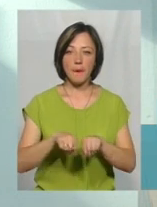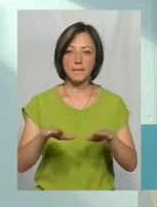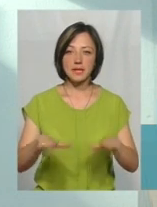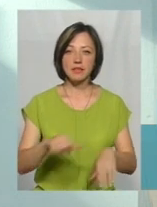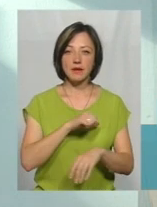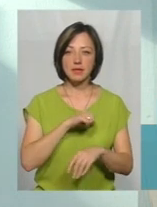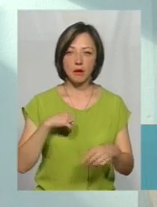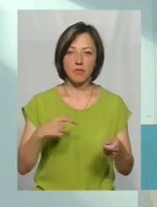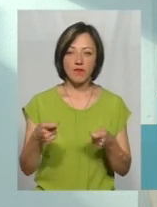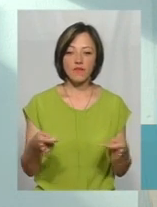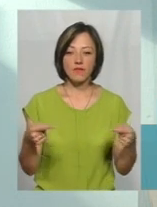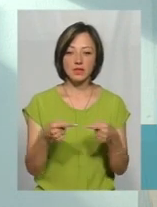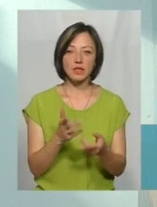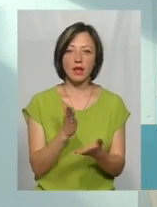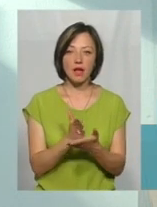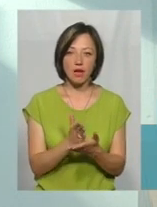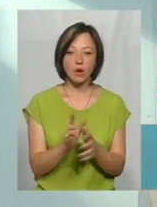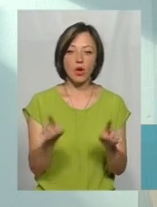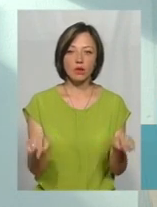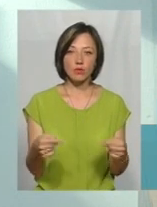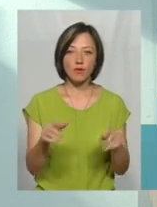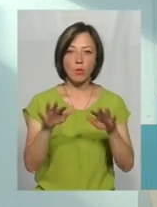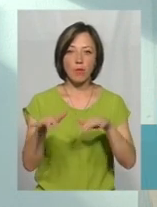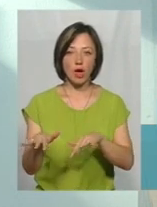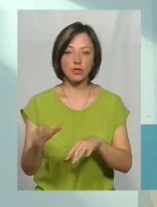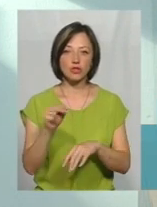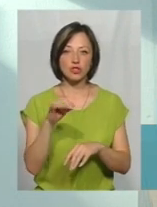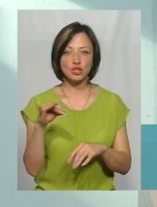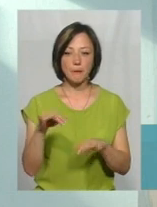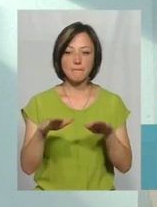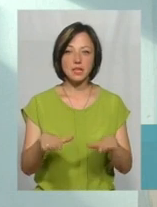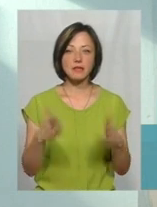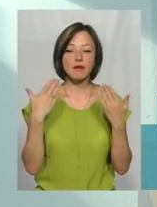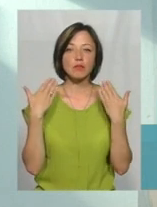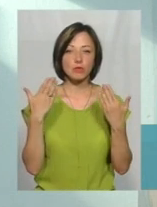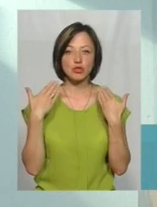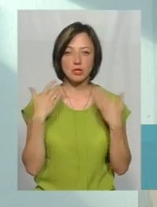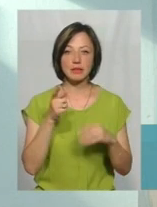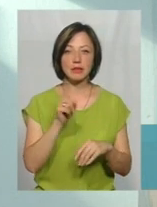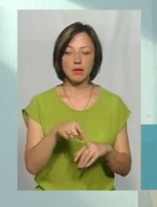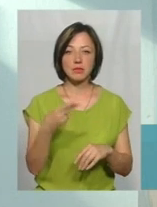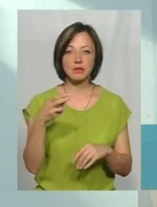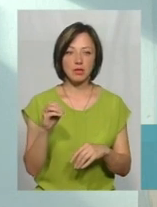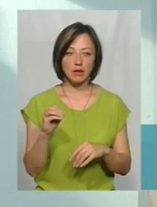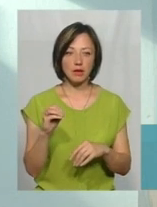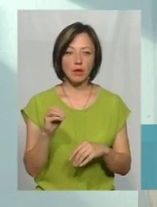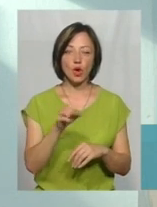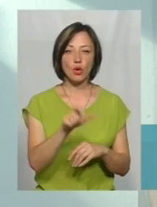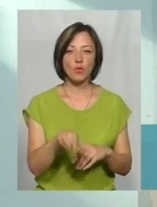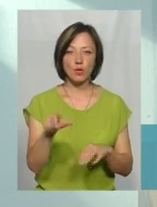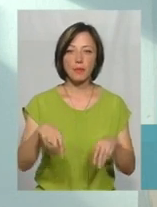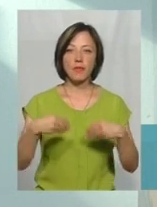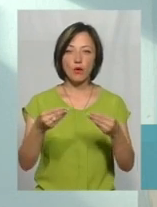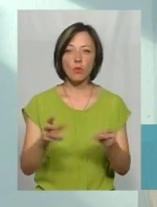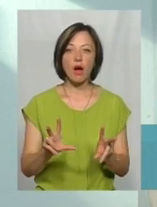визначено наявність організованого пляжу, чи організованого місця відпочинку. там, де людям дають